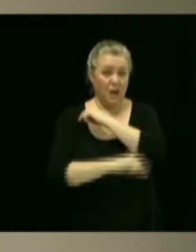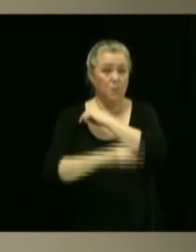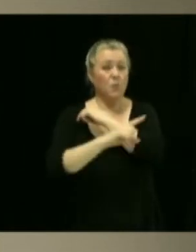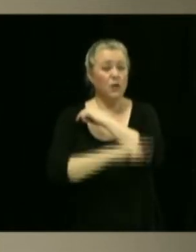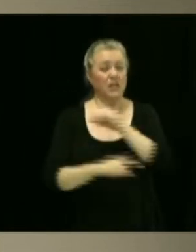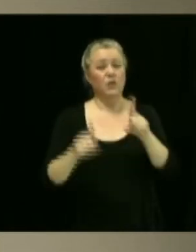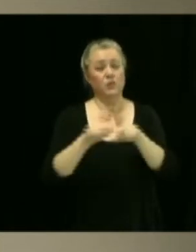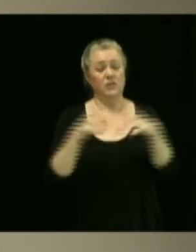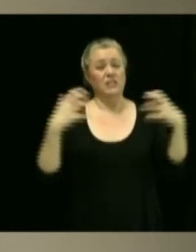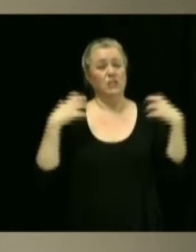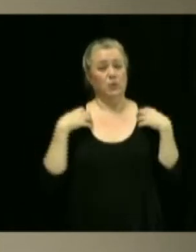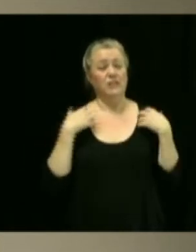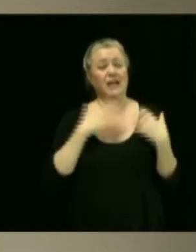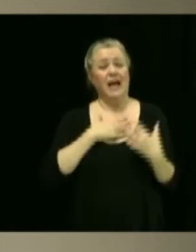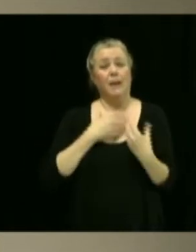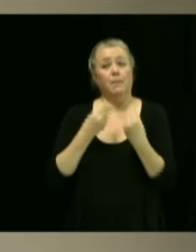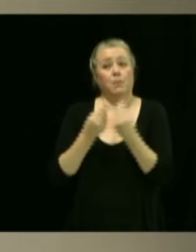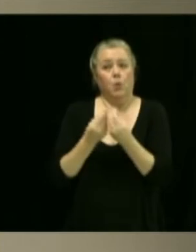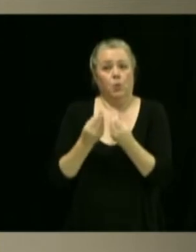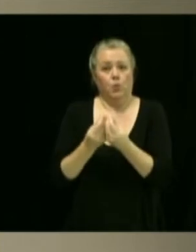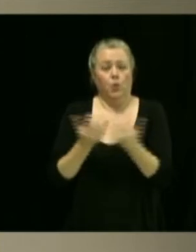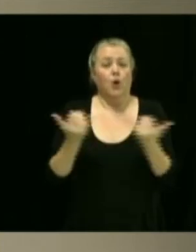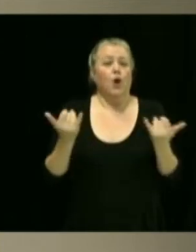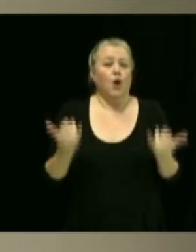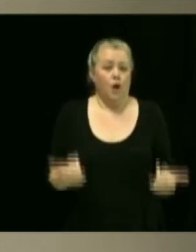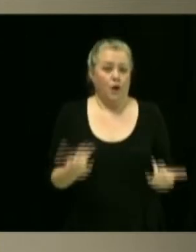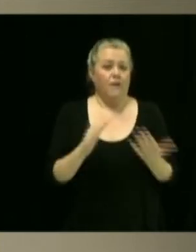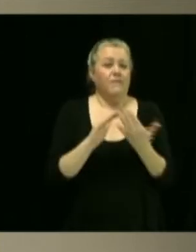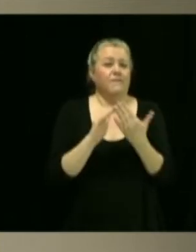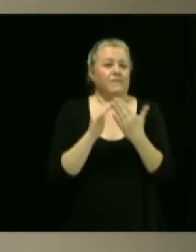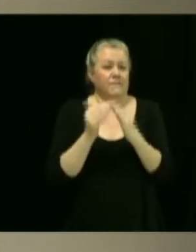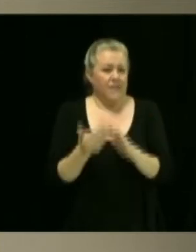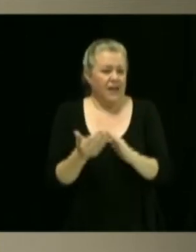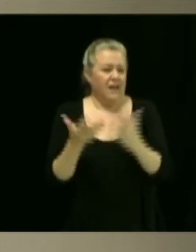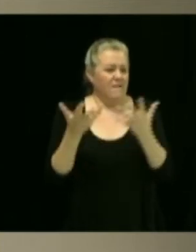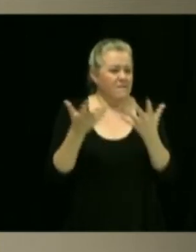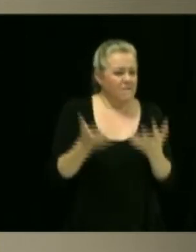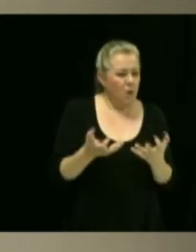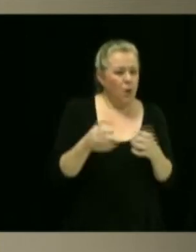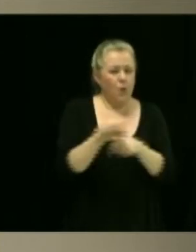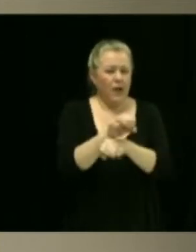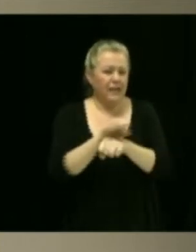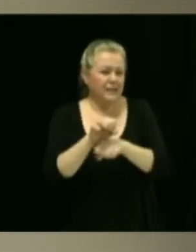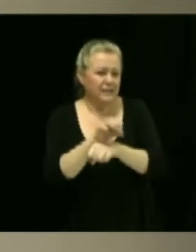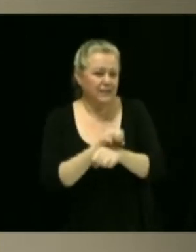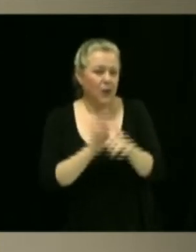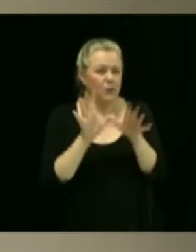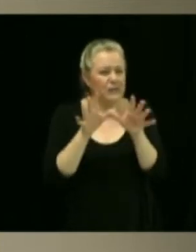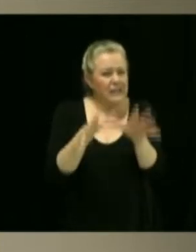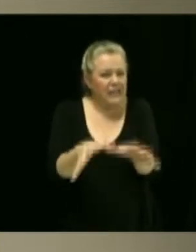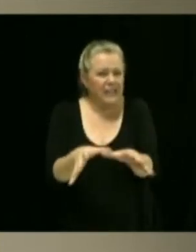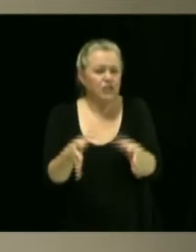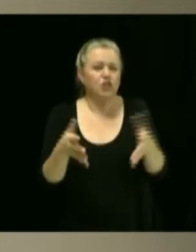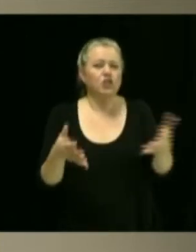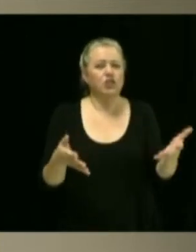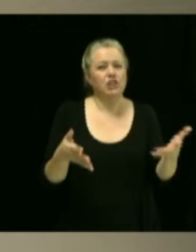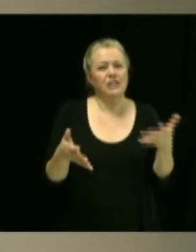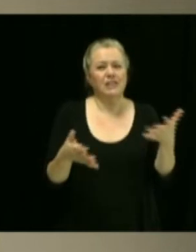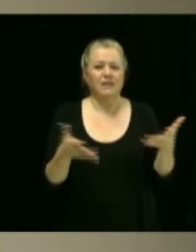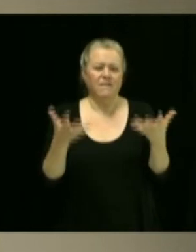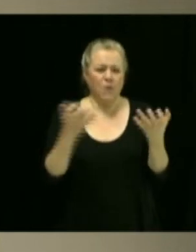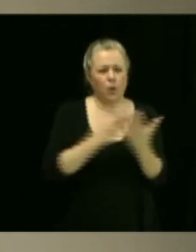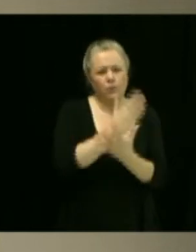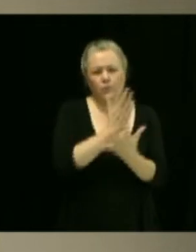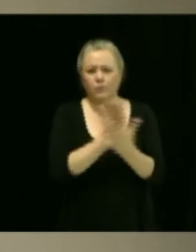conseil municipal. Maintenant, la Ville souhaite réorienter certaines actions stratégiques et nous avons convenu de bon gré avec M. Pépin